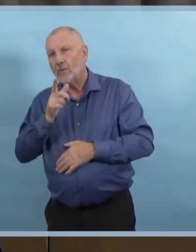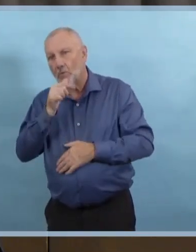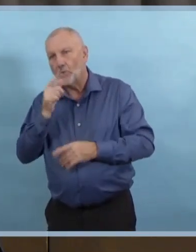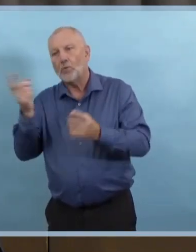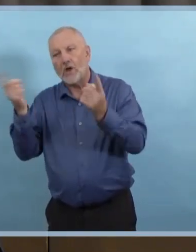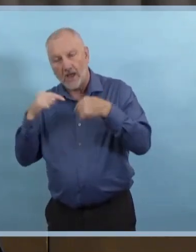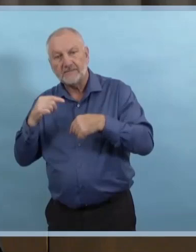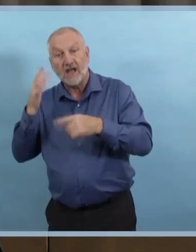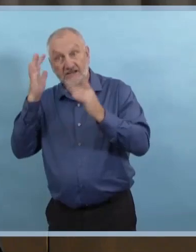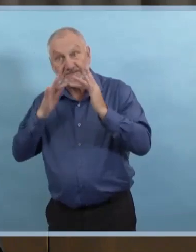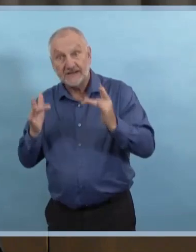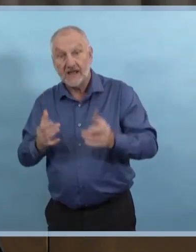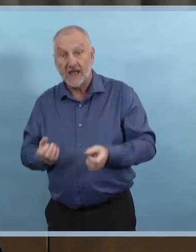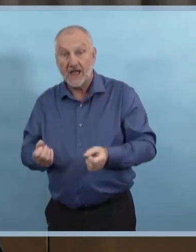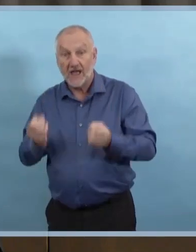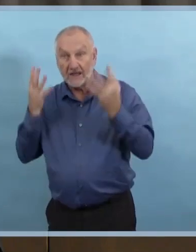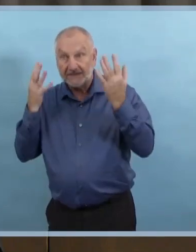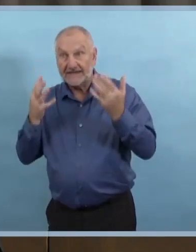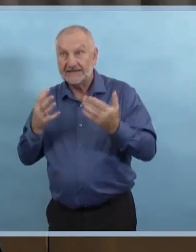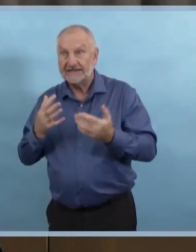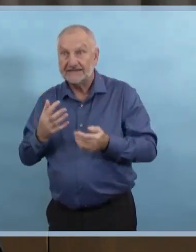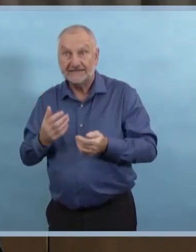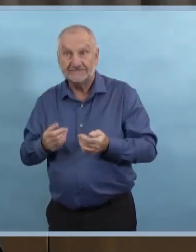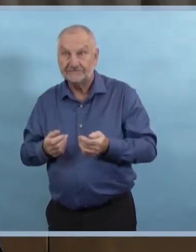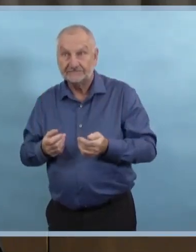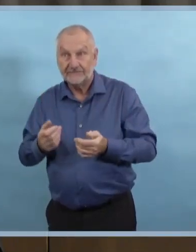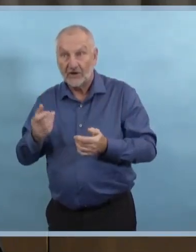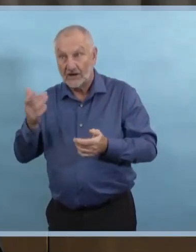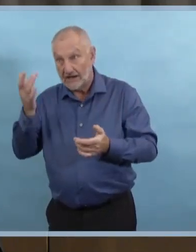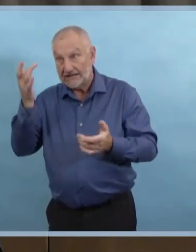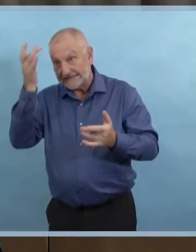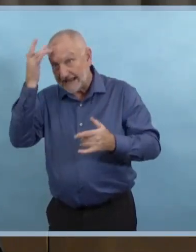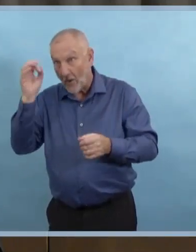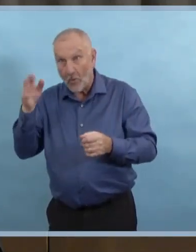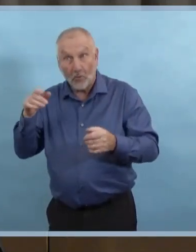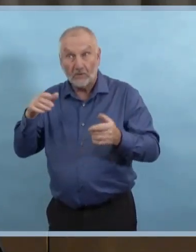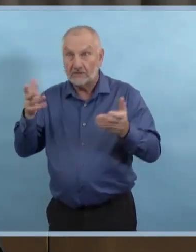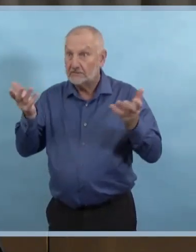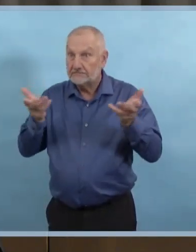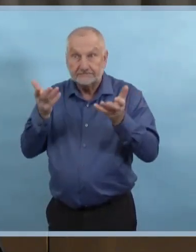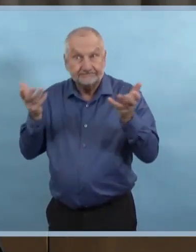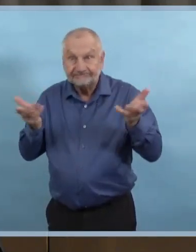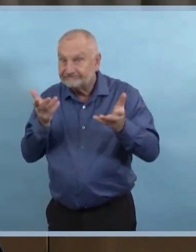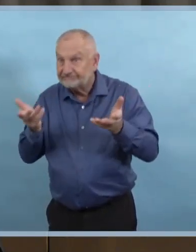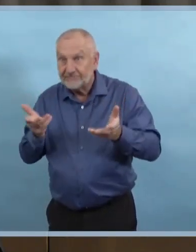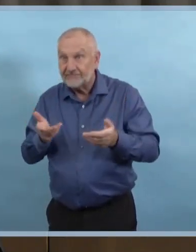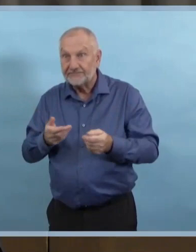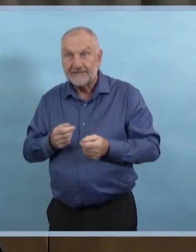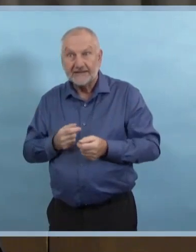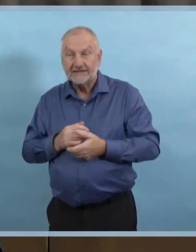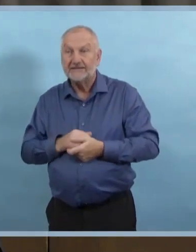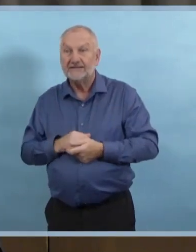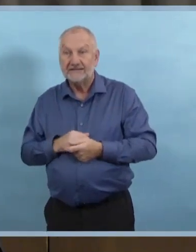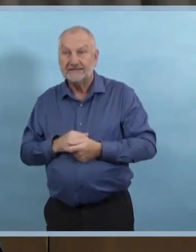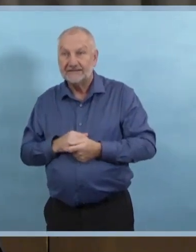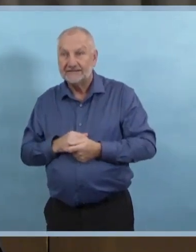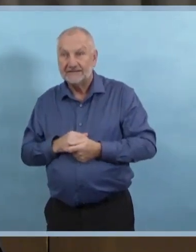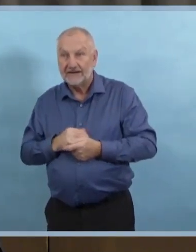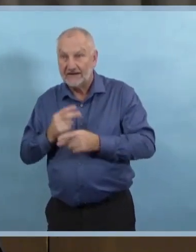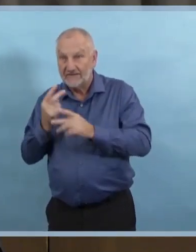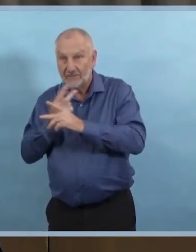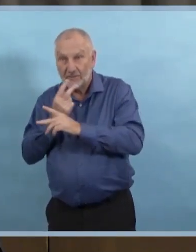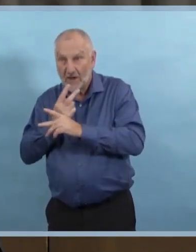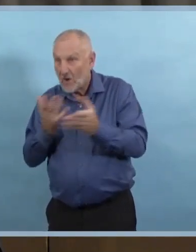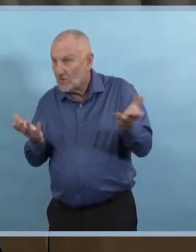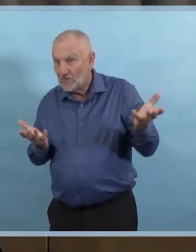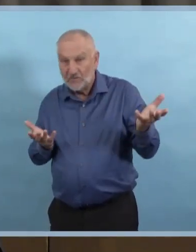Et quelle est l'intensité nécessaire ou l'ensemble de compétences nécessaires pour les soutenir. Alors, comme je l'ai dit depuis